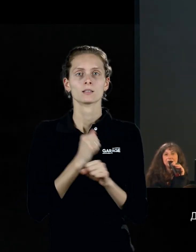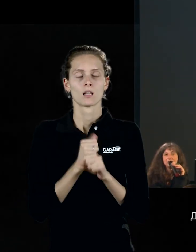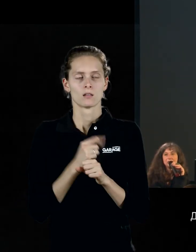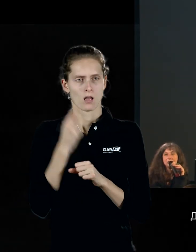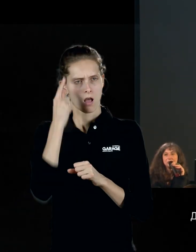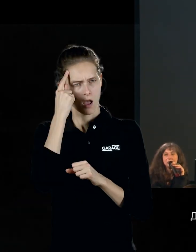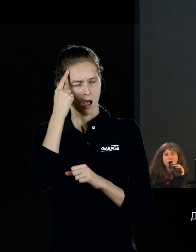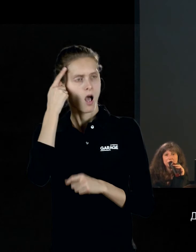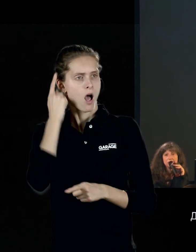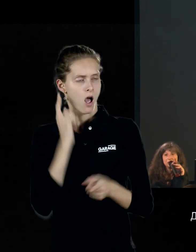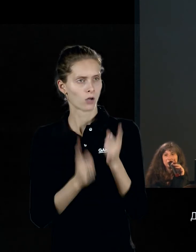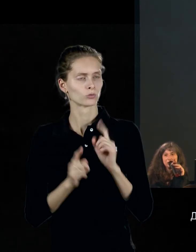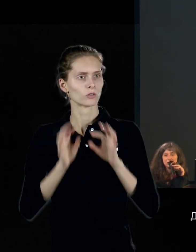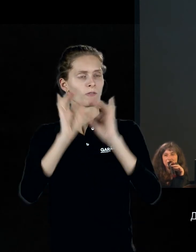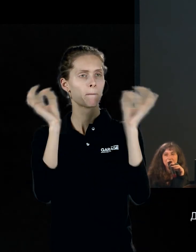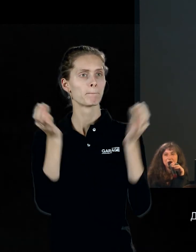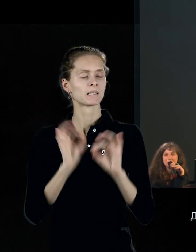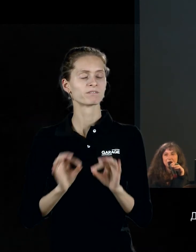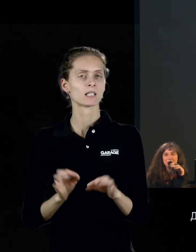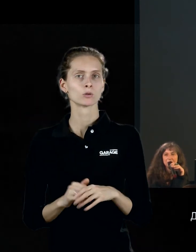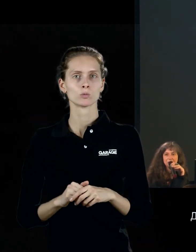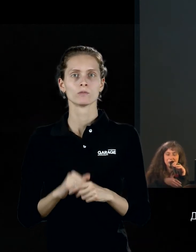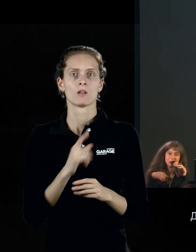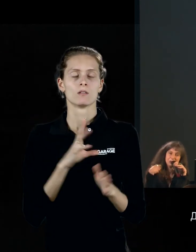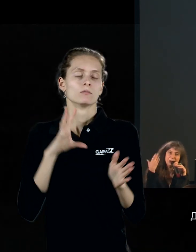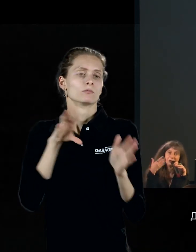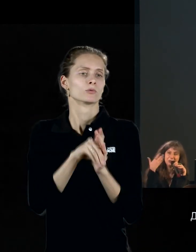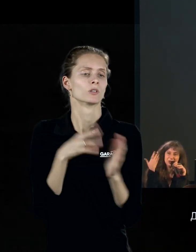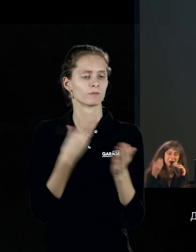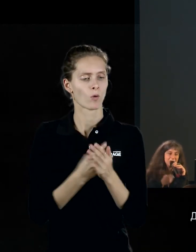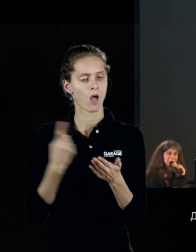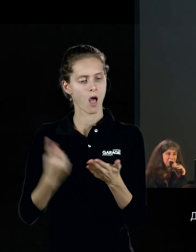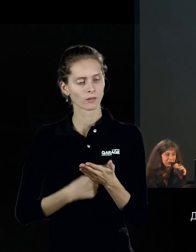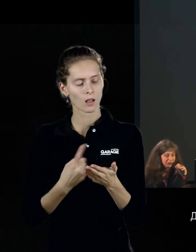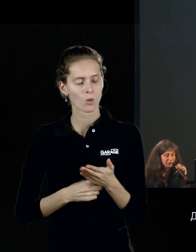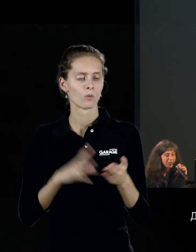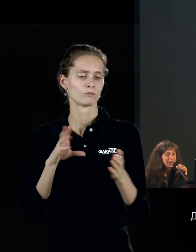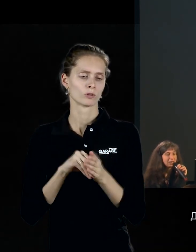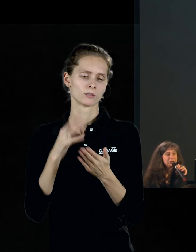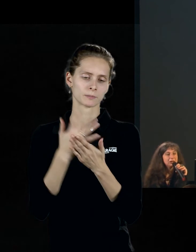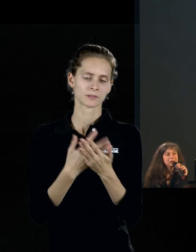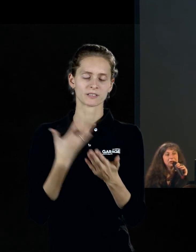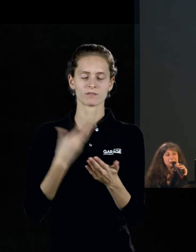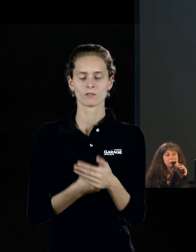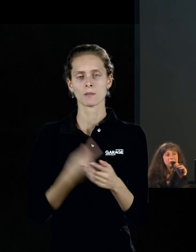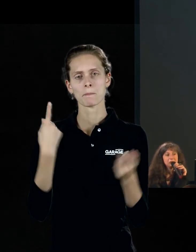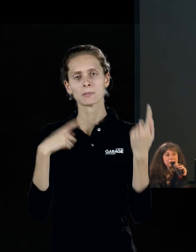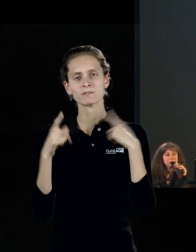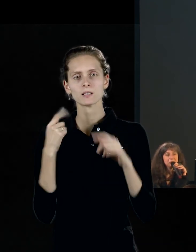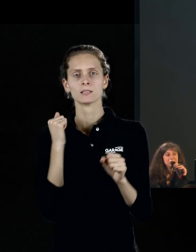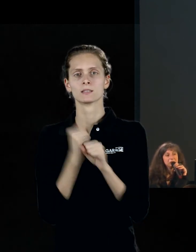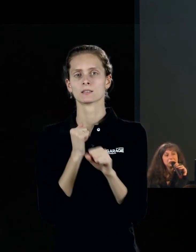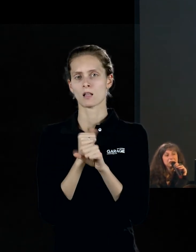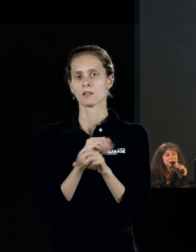произведение искусства. их включал в свои каталоги, включал в свой список всех своих произведений. Сделаны они вполне